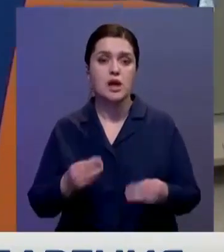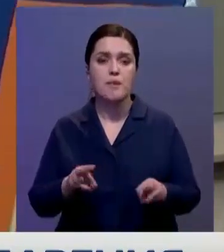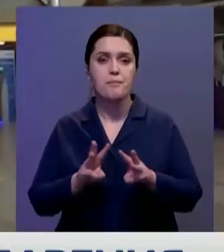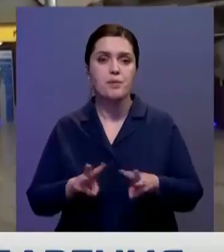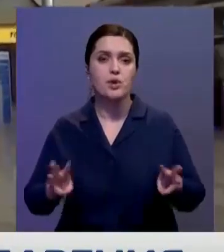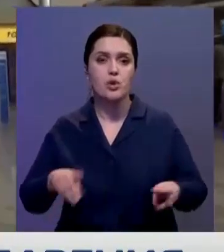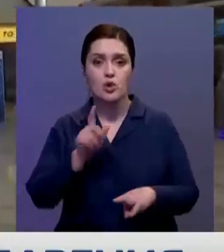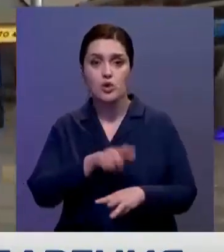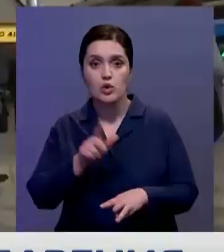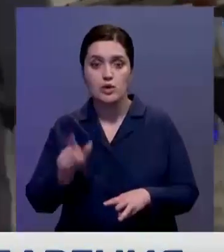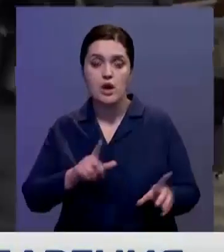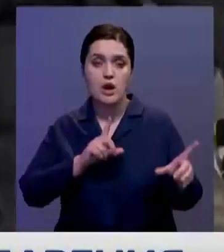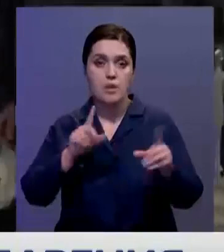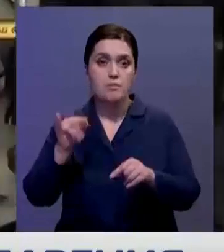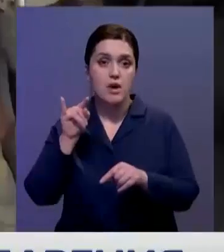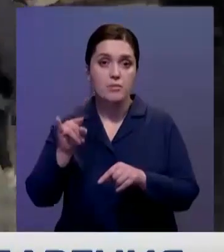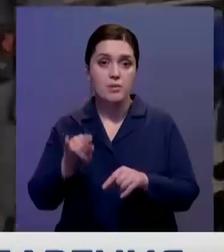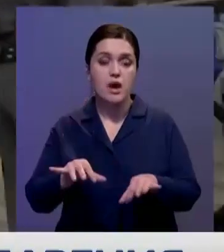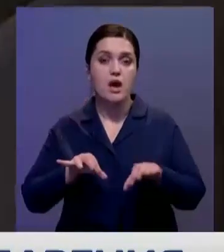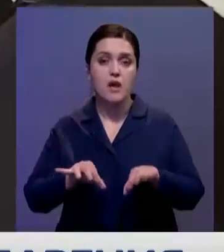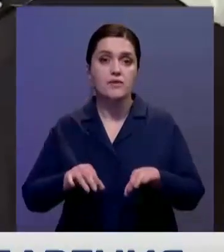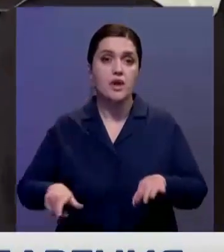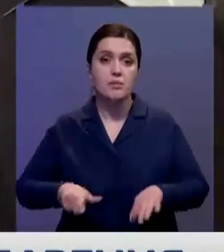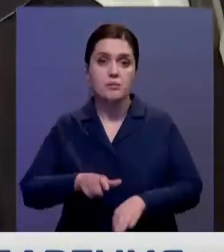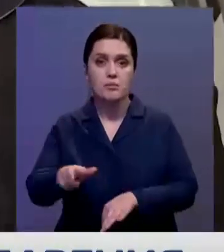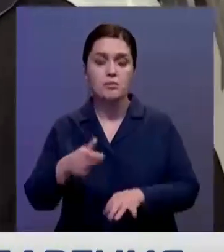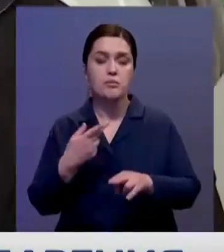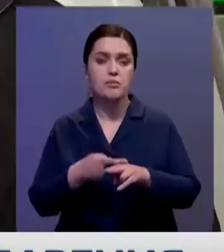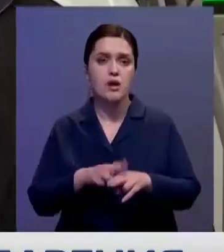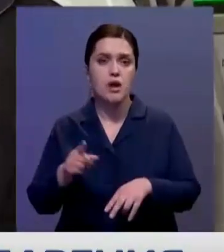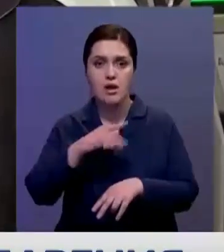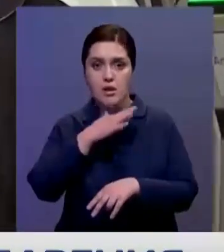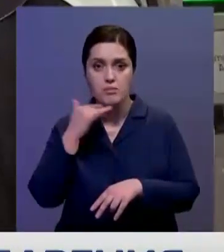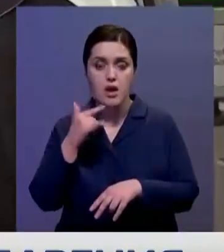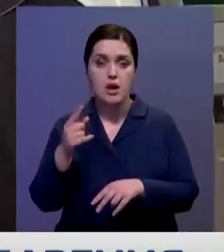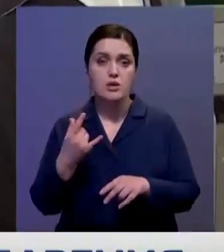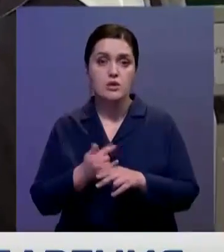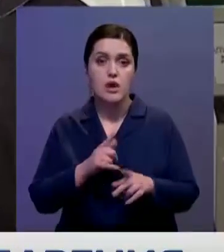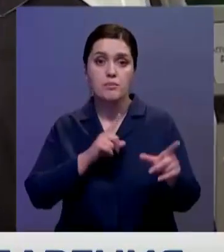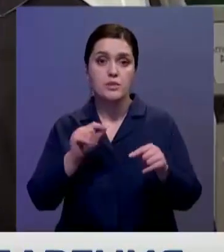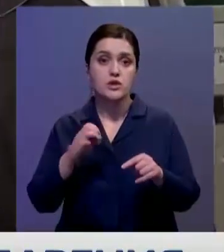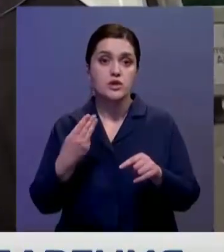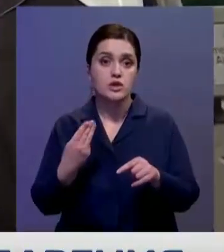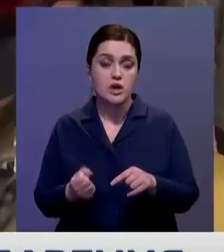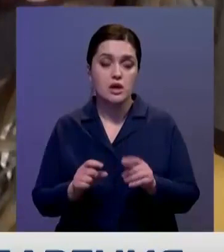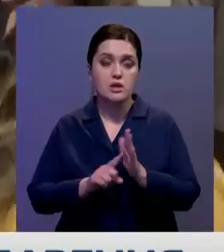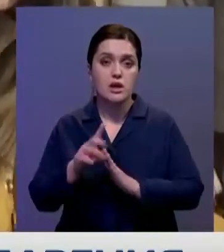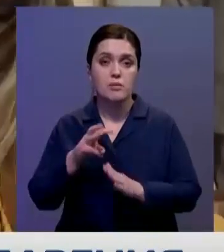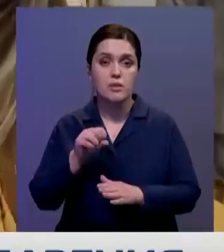устремились в аэропорты и на автомагистрали, что привело к самому загруженному периоду поездок в США с начала марта.